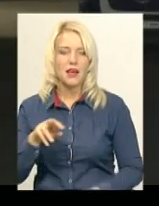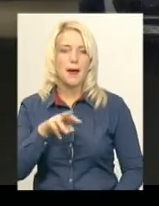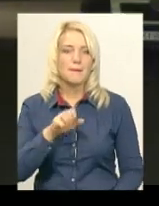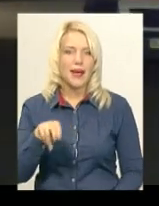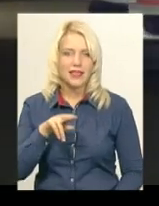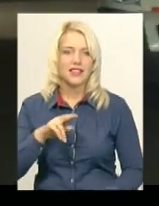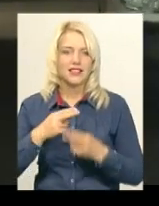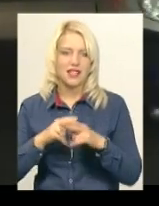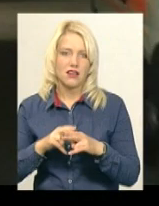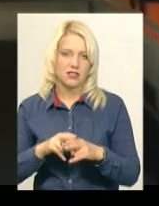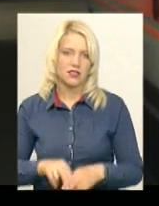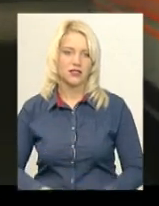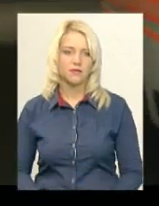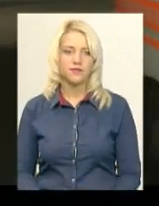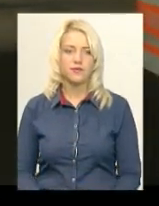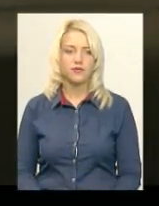Кривий, новини Поділля, Центр.